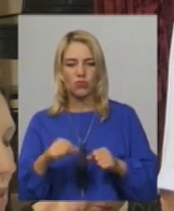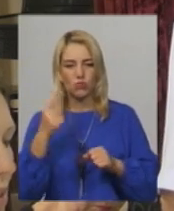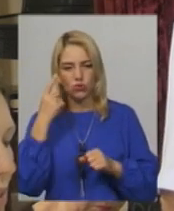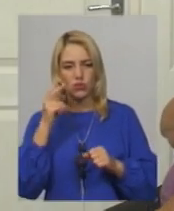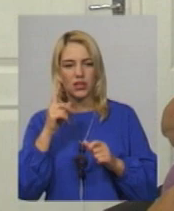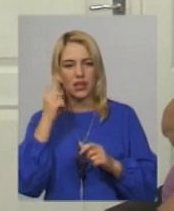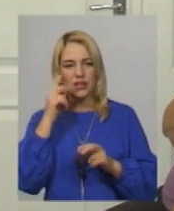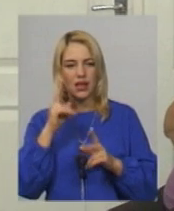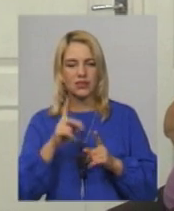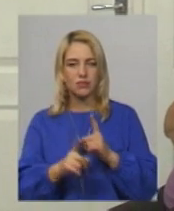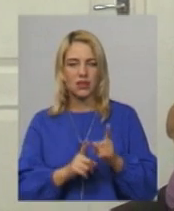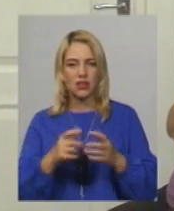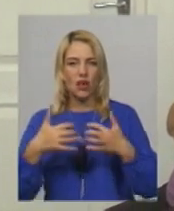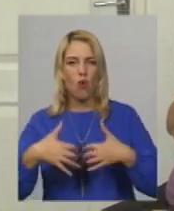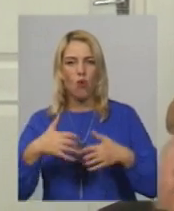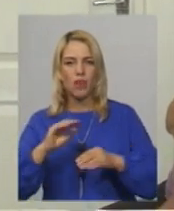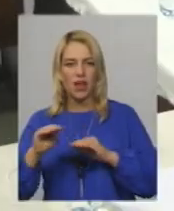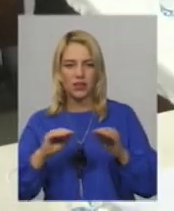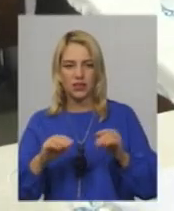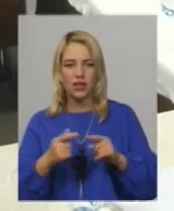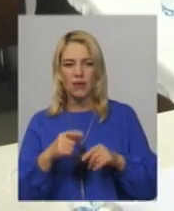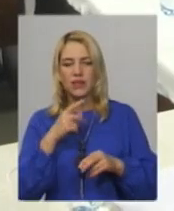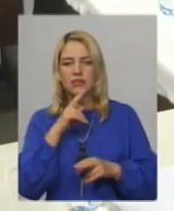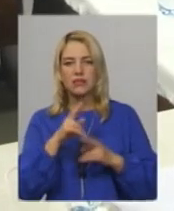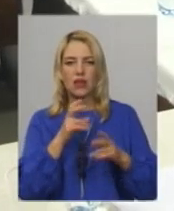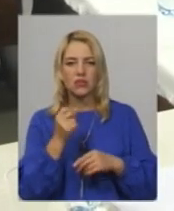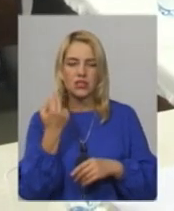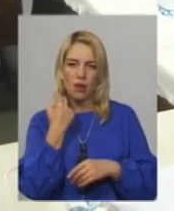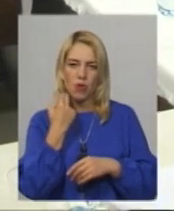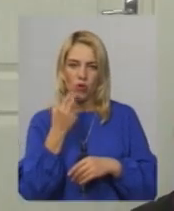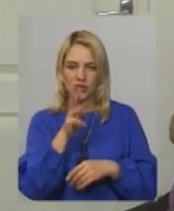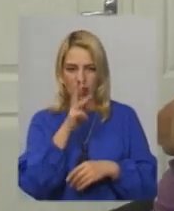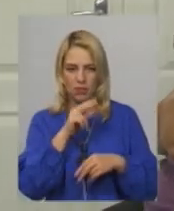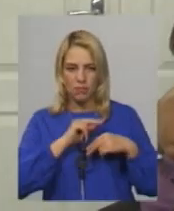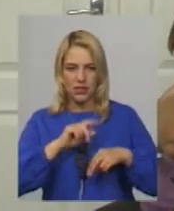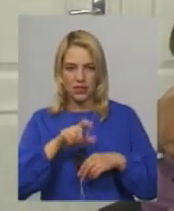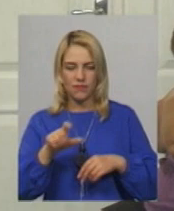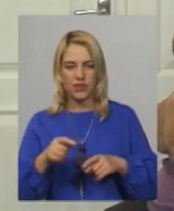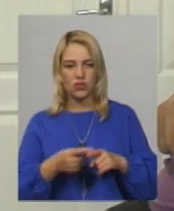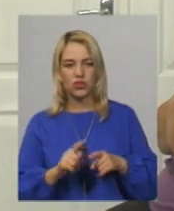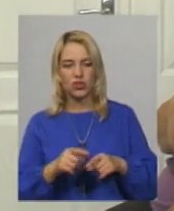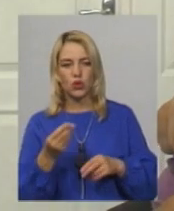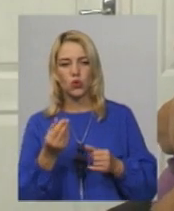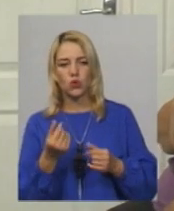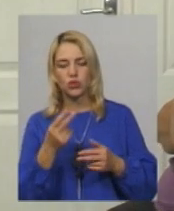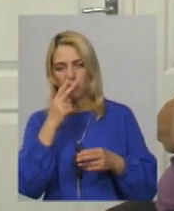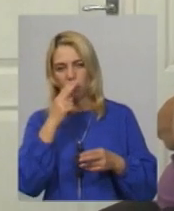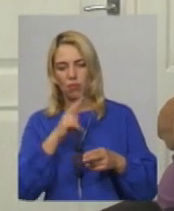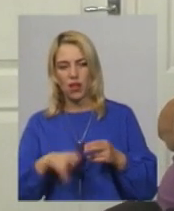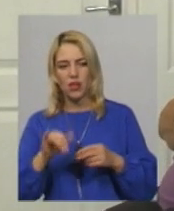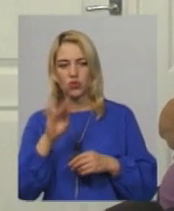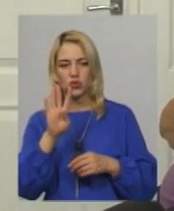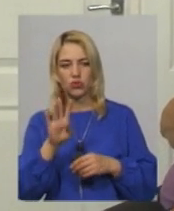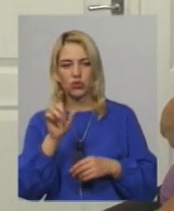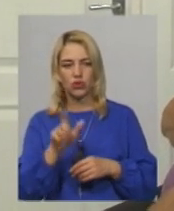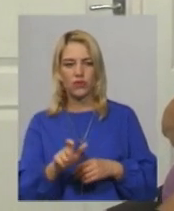змінити обладнання. Працівники підприємства скаржаться на заборгованість по заробітній платі. Проти ті гроші, які пропали в чотирьох чоловіках.